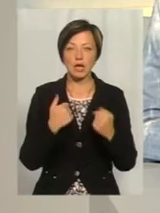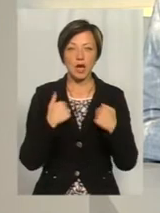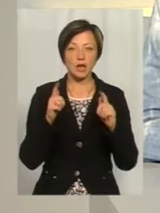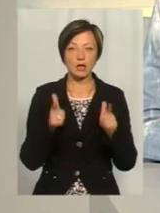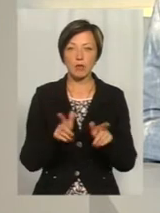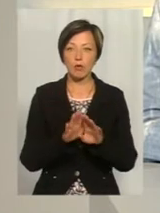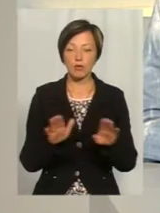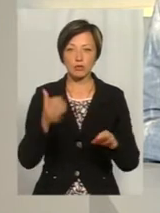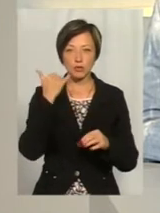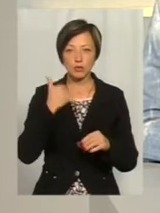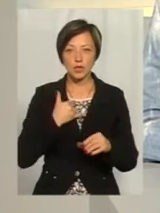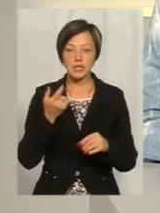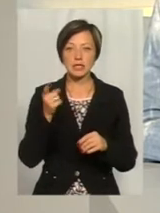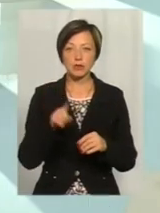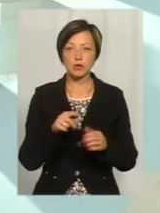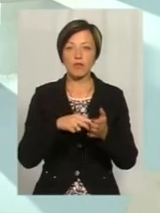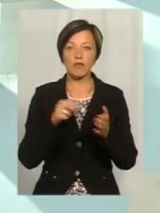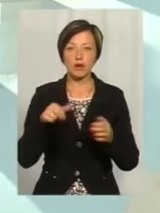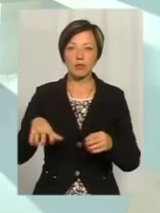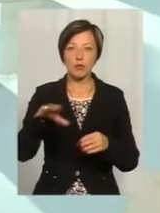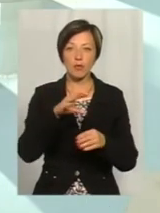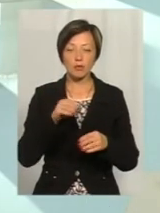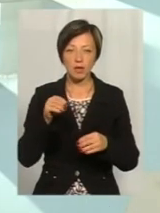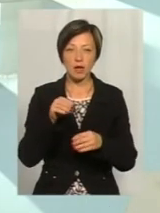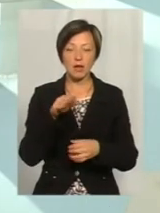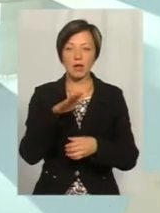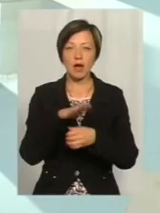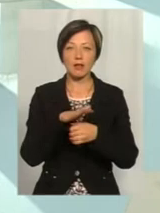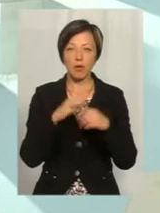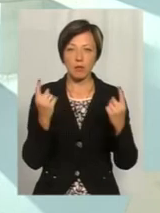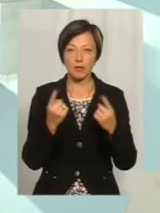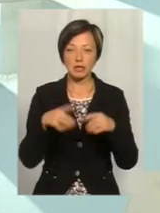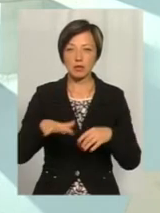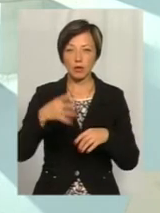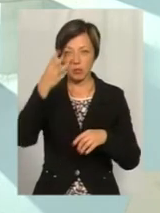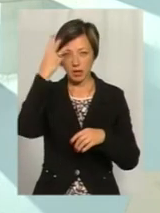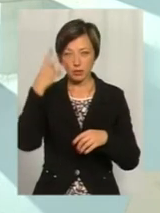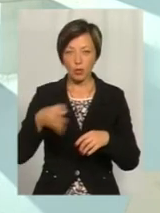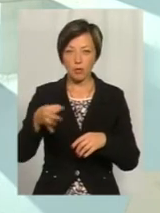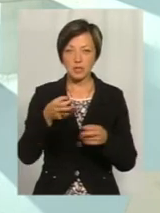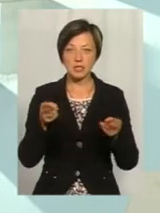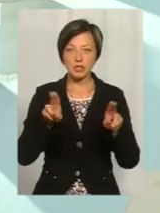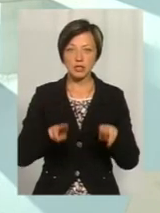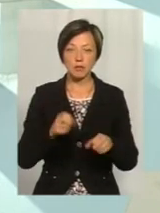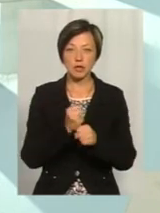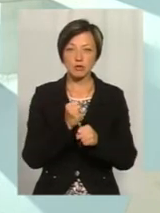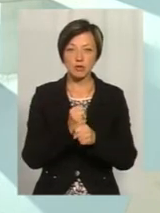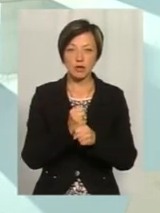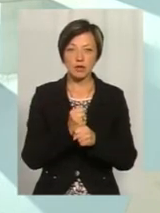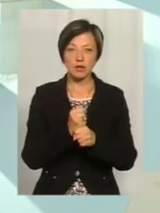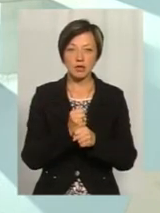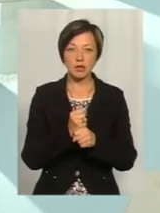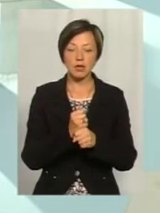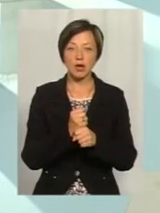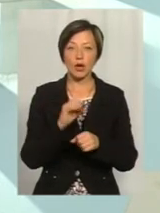погоджуюся з нашим дозвонювачем з тим, що вимкнули повністю аналоговий сигнал. На території Хмельницької області залишилися працювати передавачі